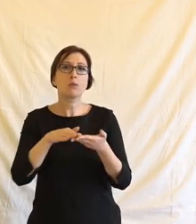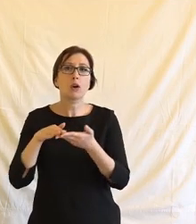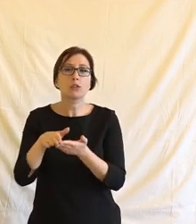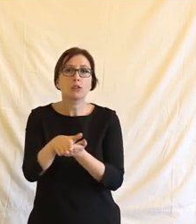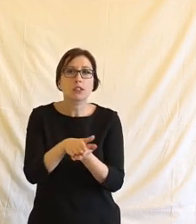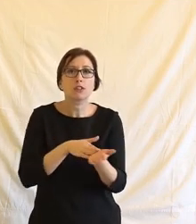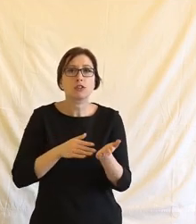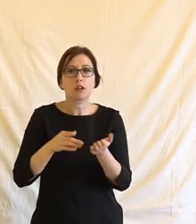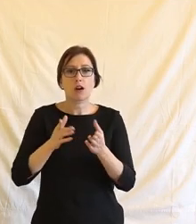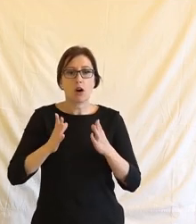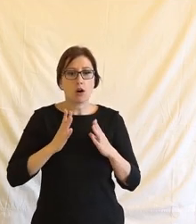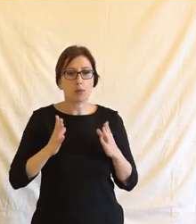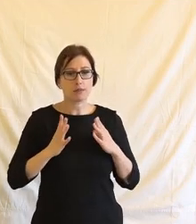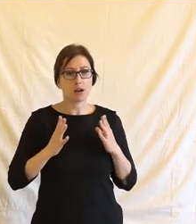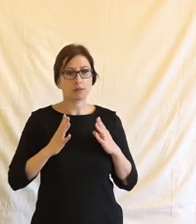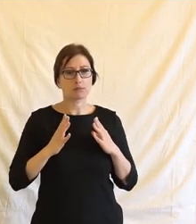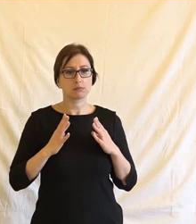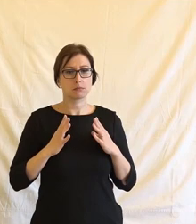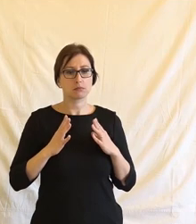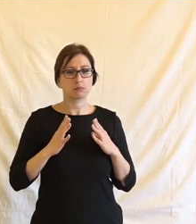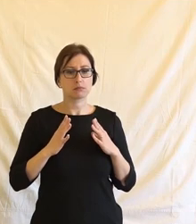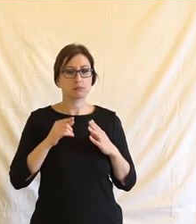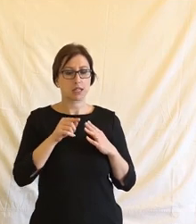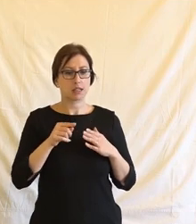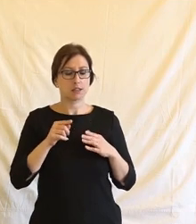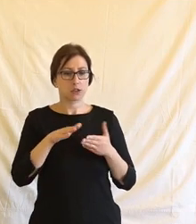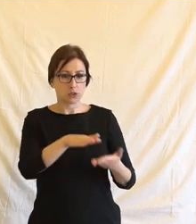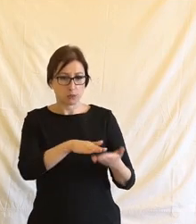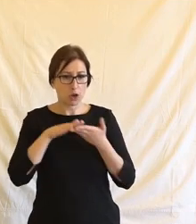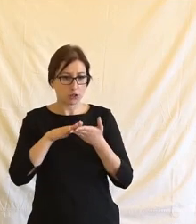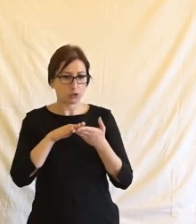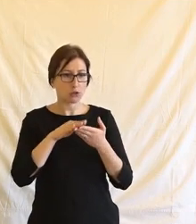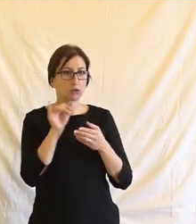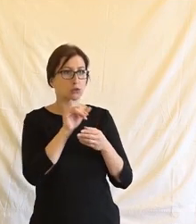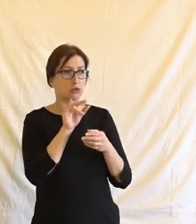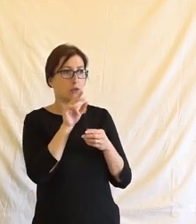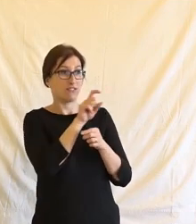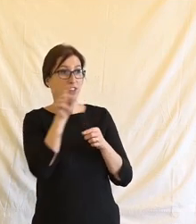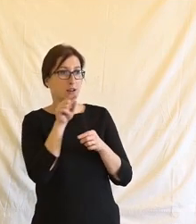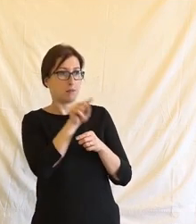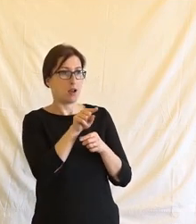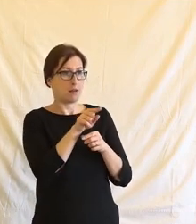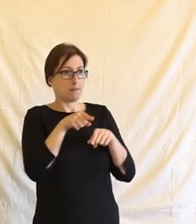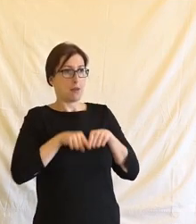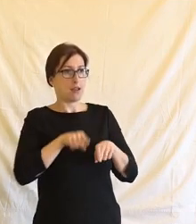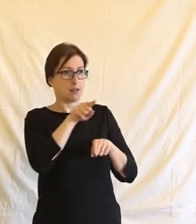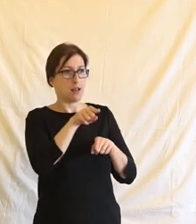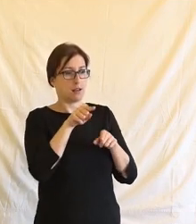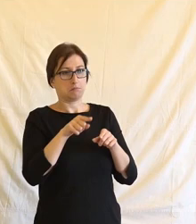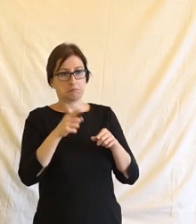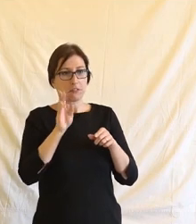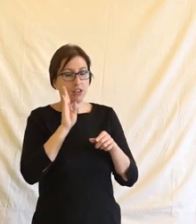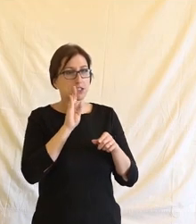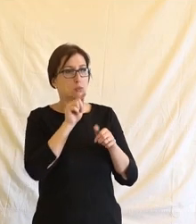začala vznikat obava, že ten, vlastně ta společnost, která provozuje tu sociální sítě, by neměla už rozhodovat o tom,